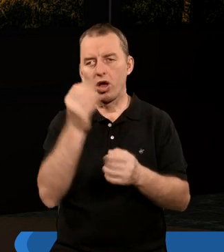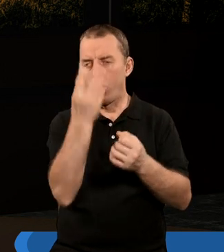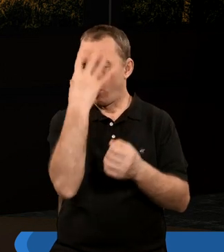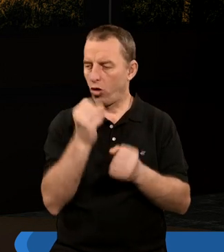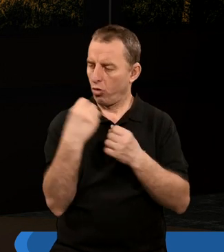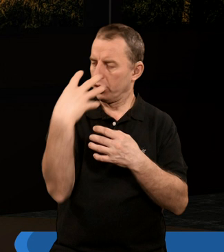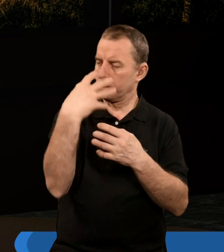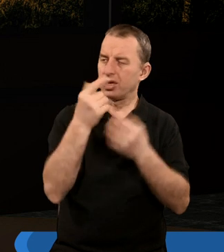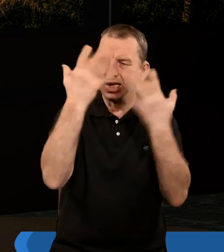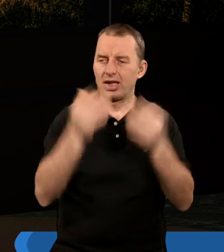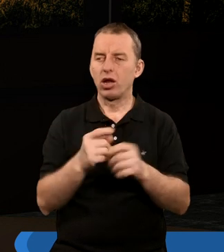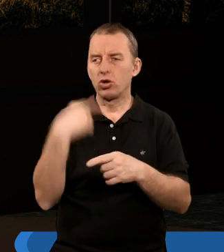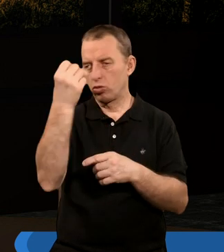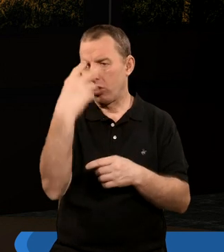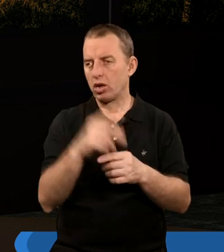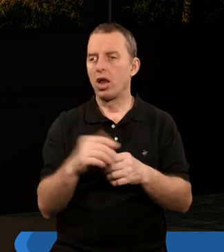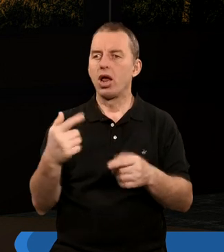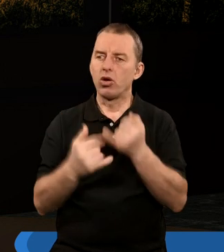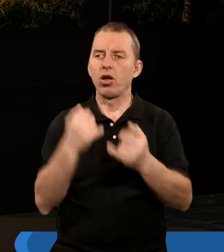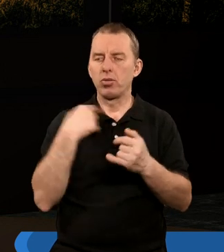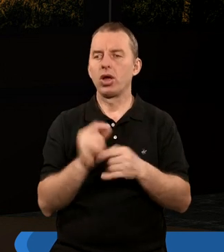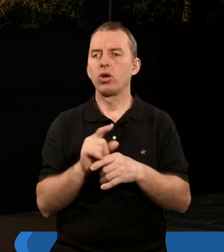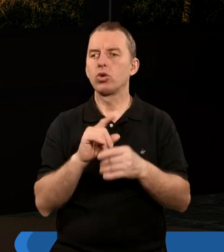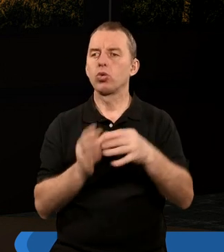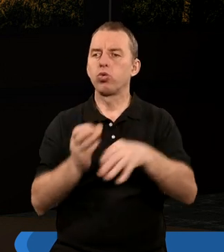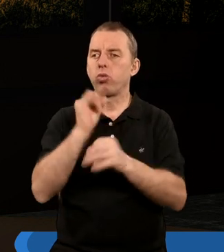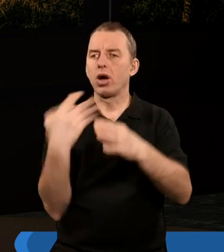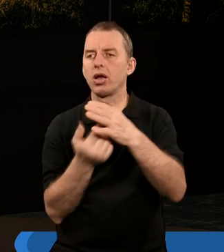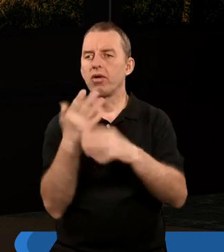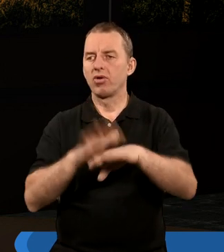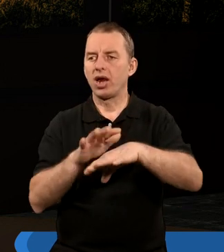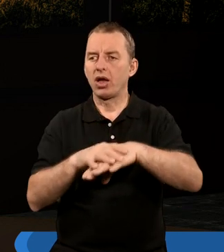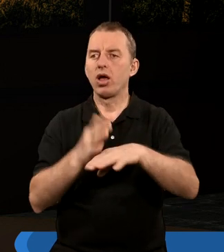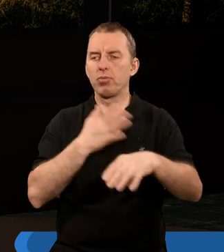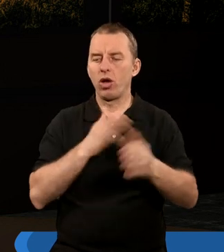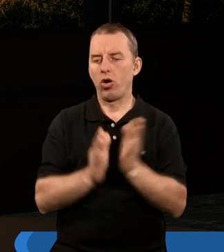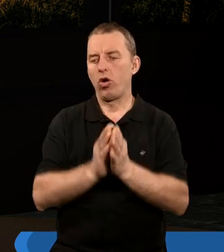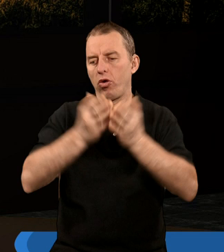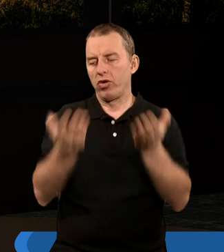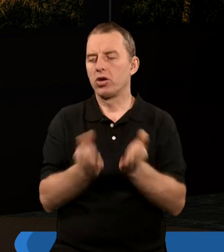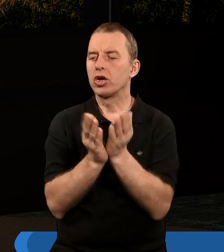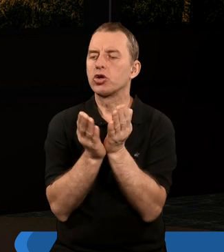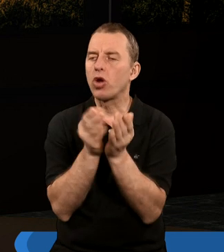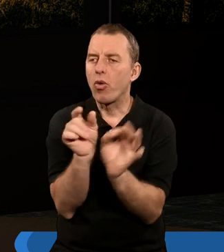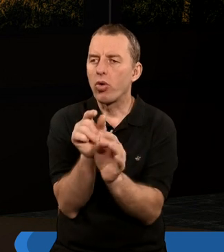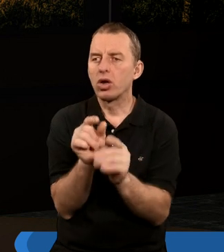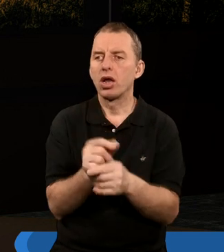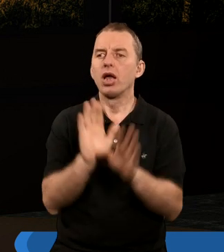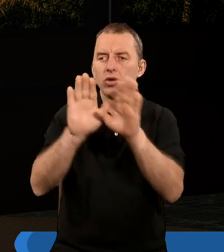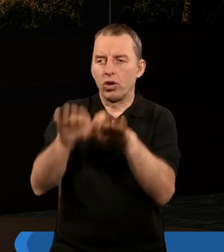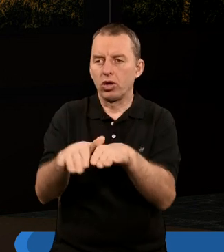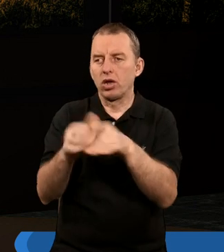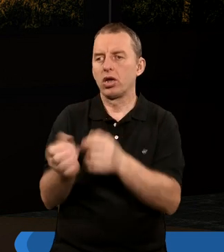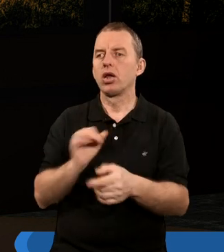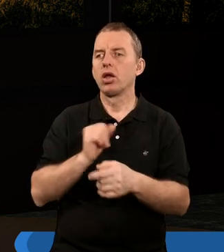jaśniały jak słońce. Nogi zaś jego były jak słupy ognia, a w ręku swoim miał otwartą książeczkę i postawił